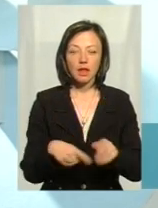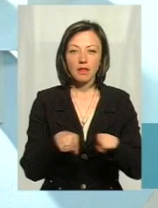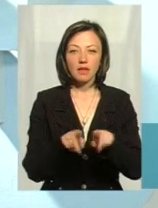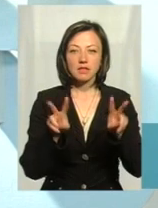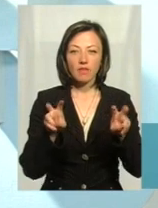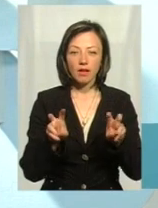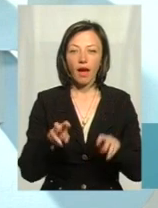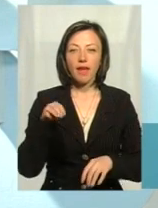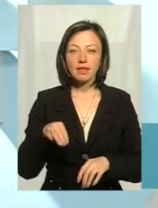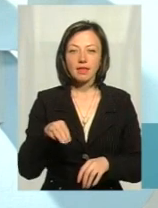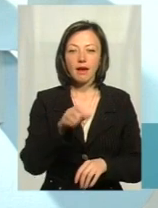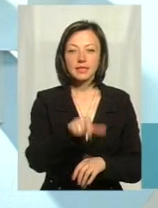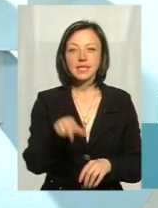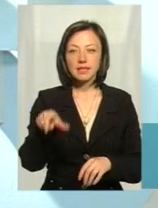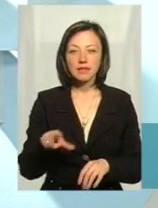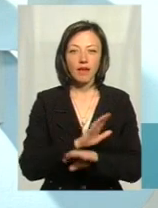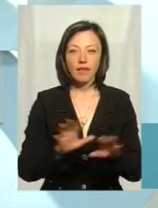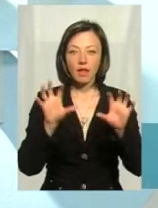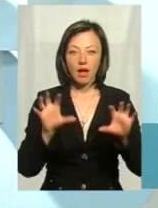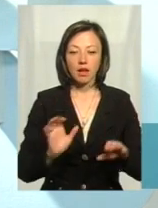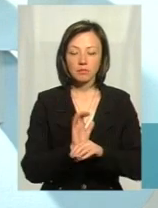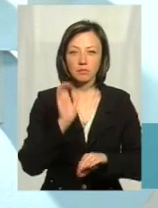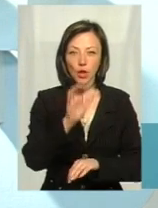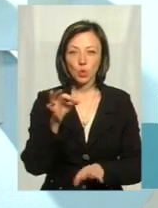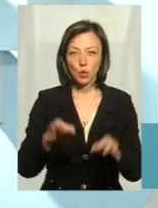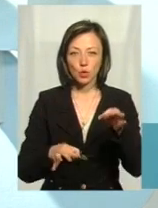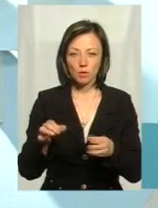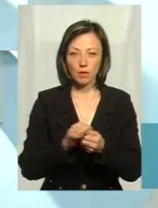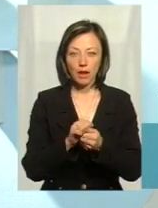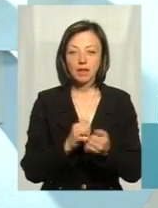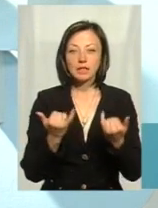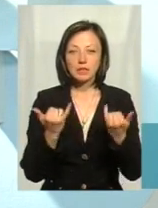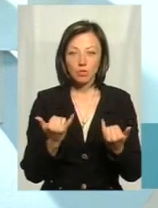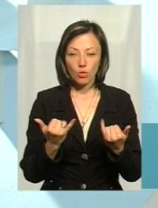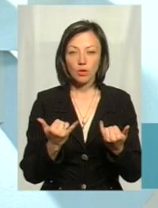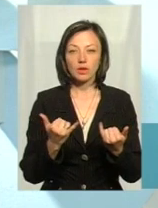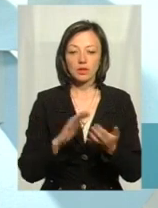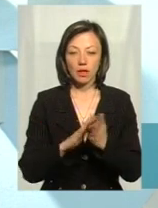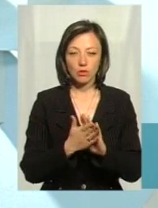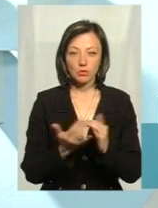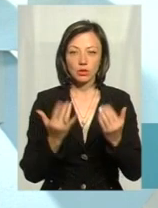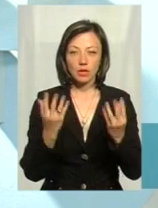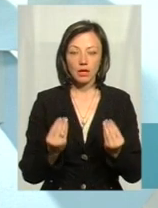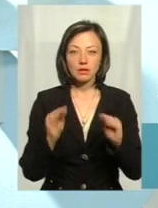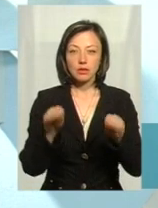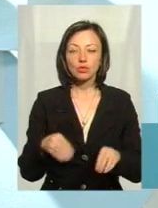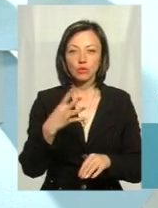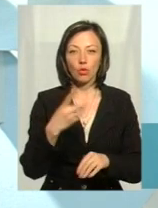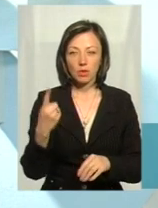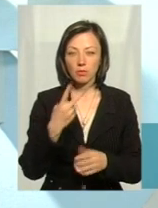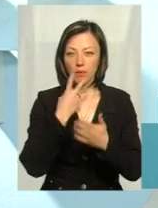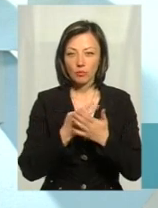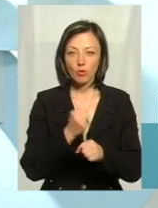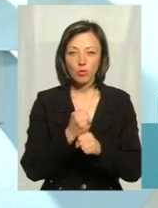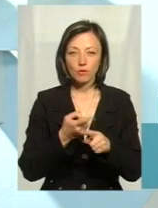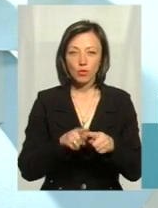нелегалів, матеріали, які були спрямовані до суду. Станом на сьогоднішній день за 2018 рік вже складено 41. Тобто ми бачимо, що